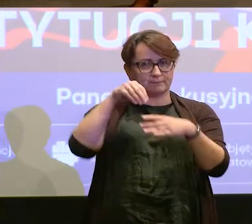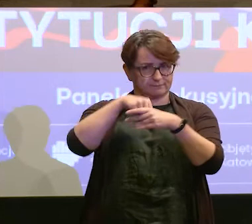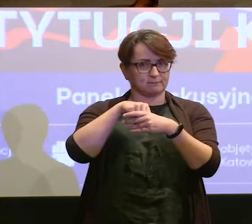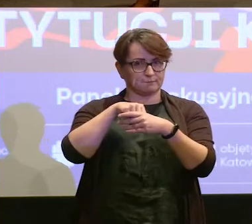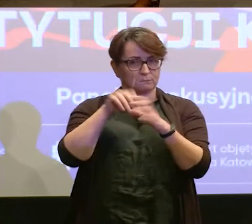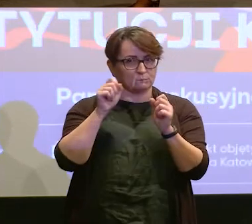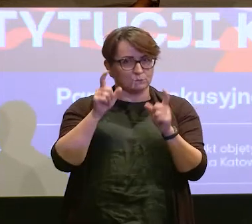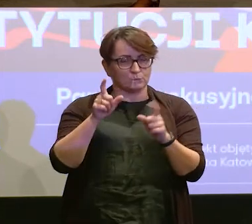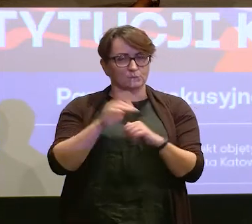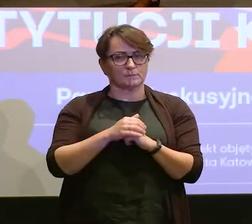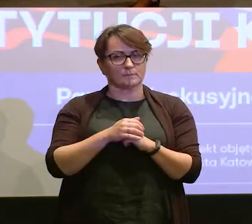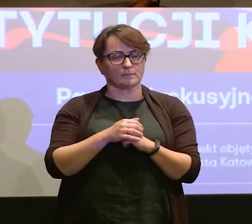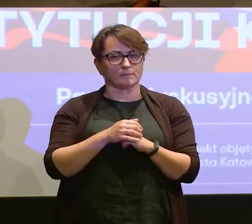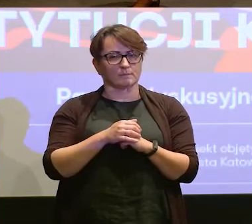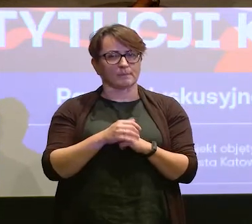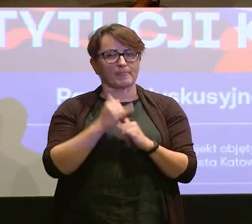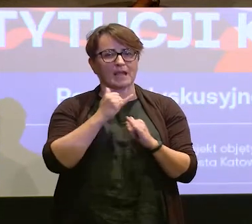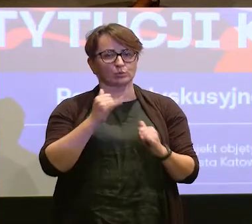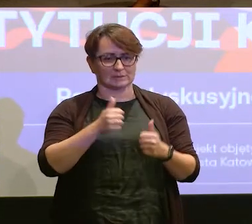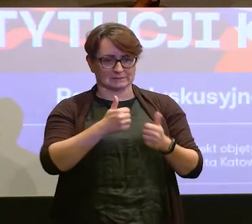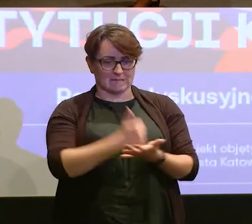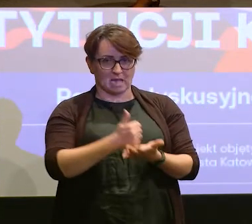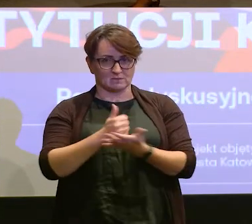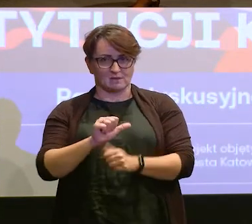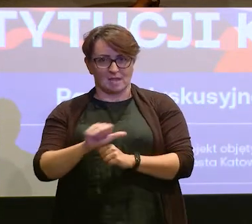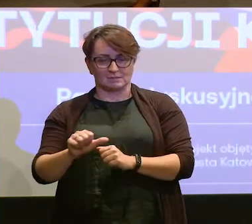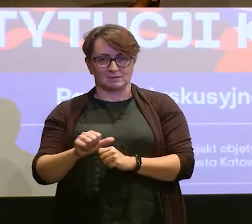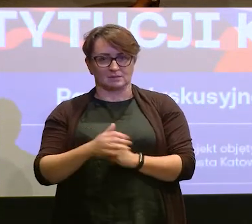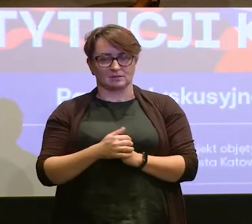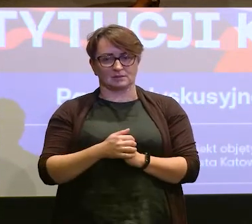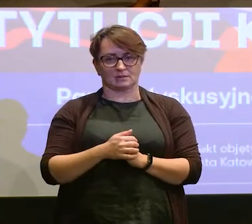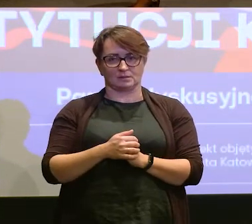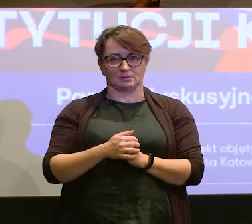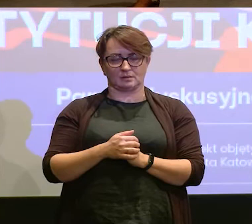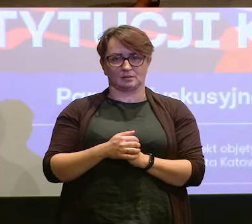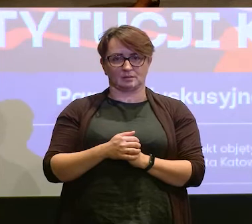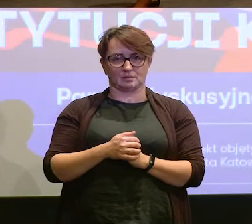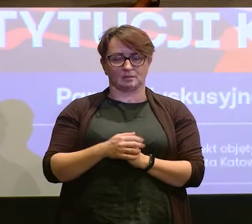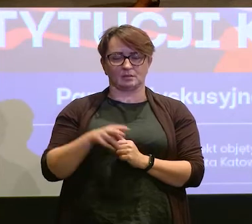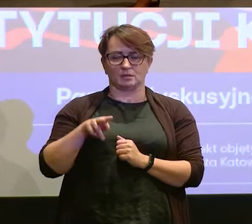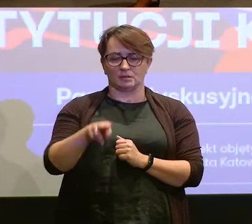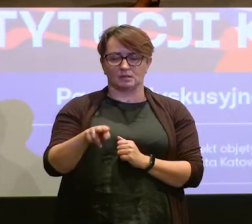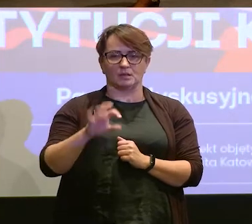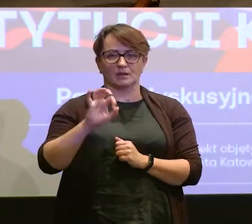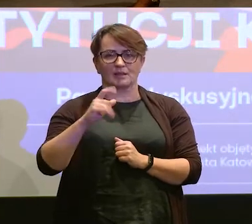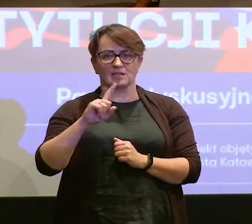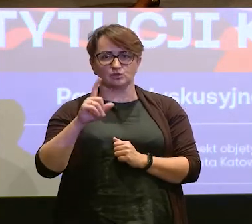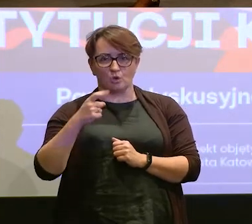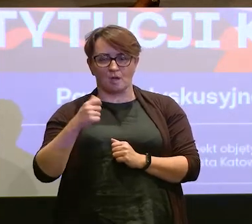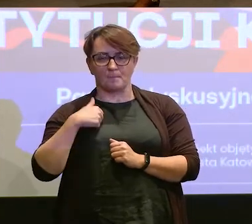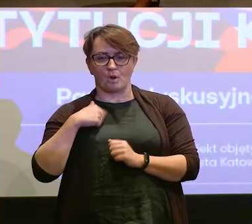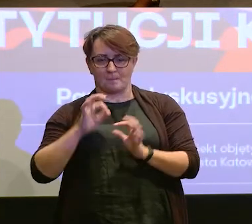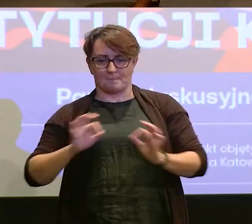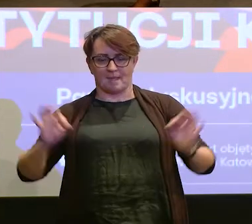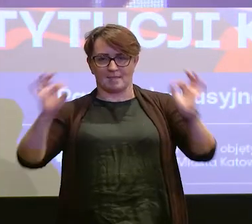przy niektórych stanowiskach są gniazda, do których mogę podłączyć swoją pętlę